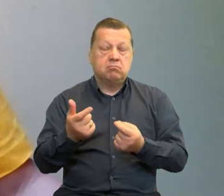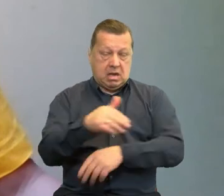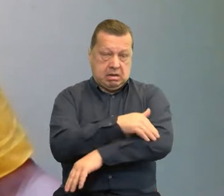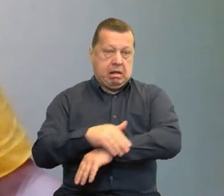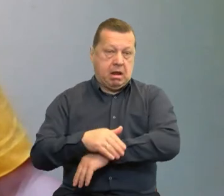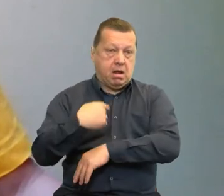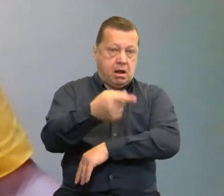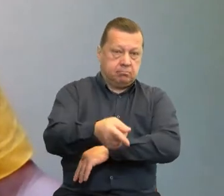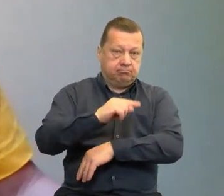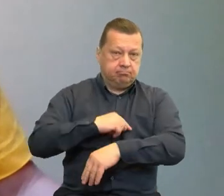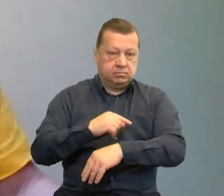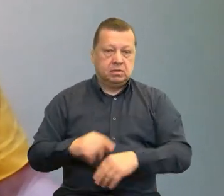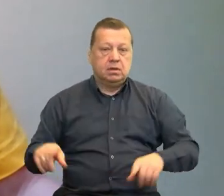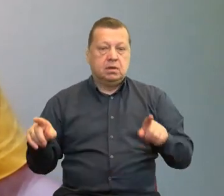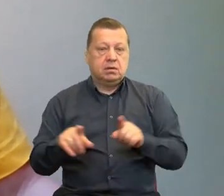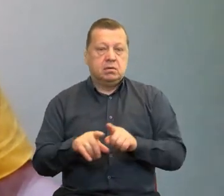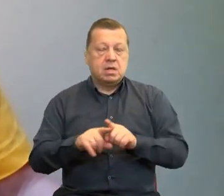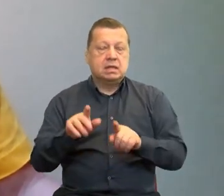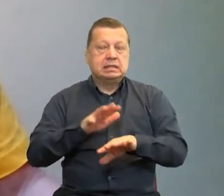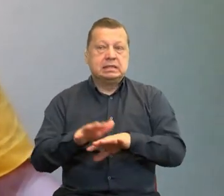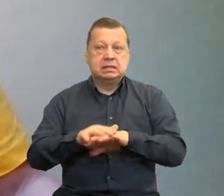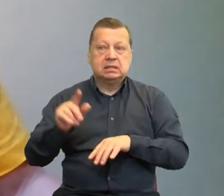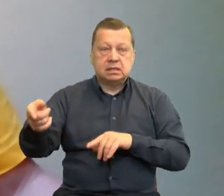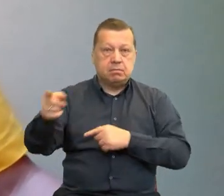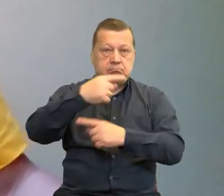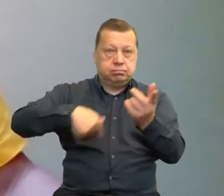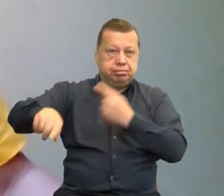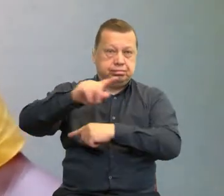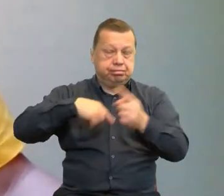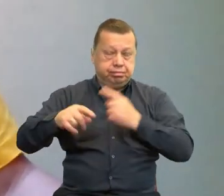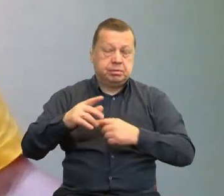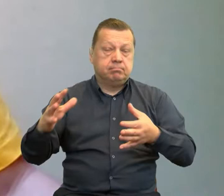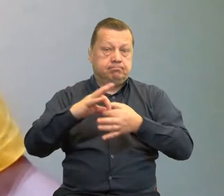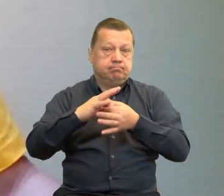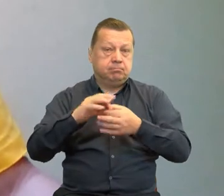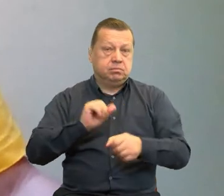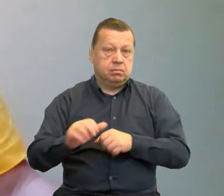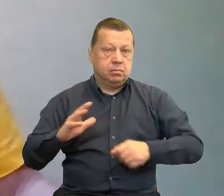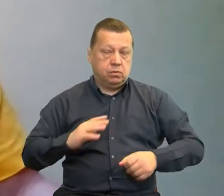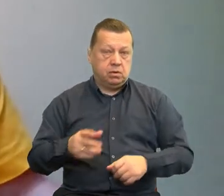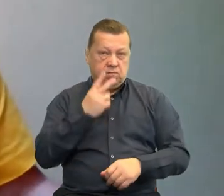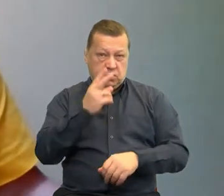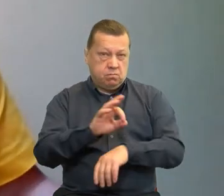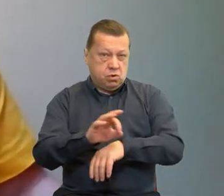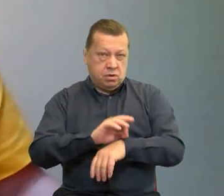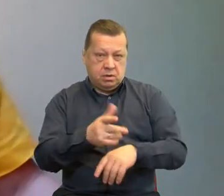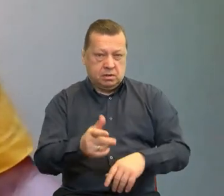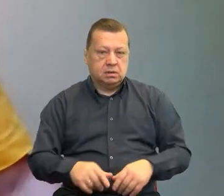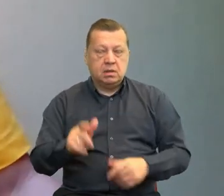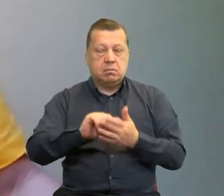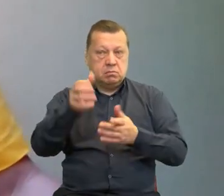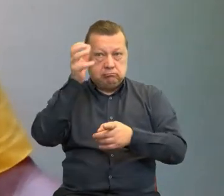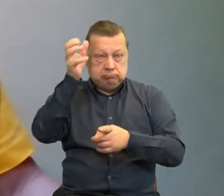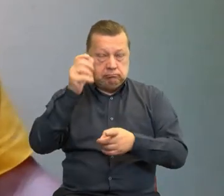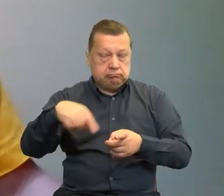jak i partnerstwo takie międzysektorowe. Zaangażowanie to też było w poprzednim projekcie dobrze pokazane. Partnerów ze świata nauki, myśmy